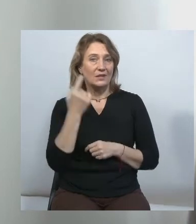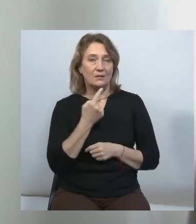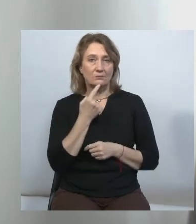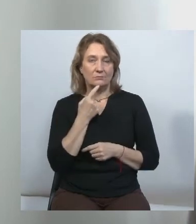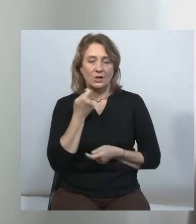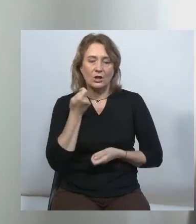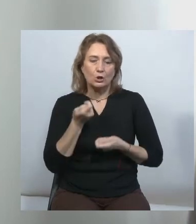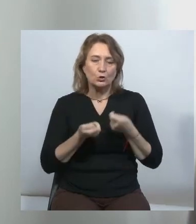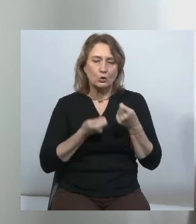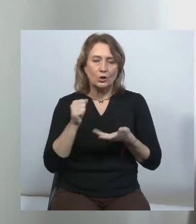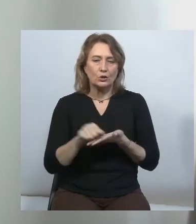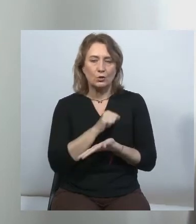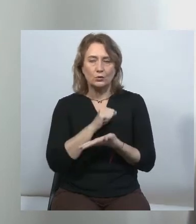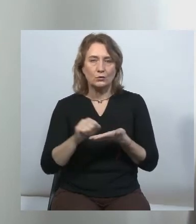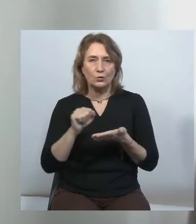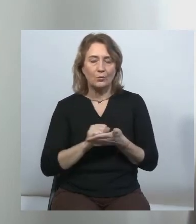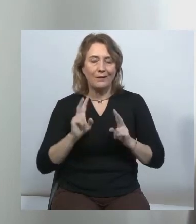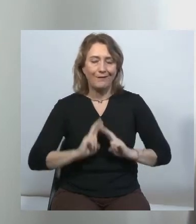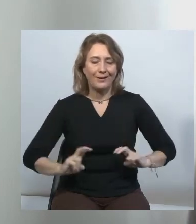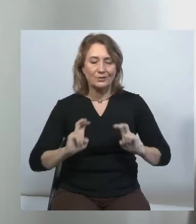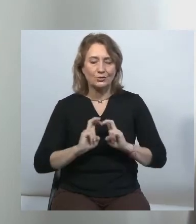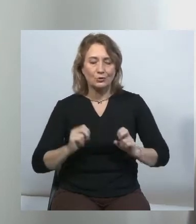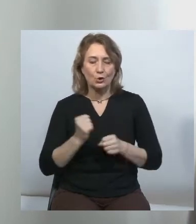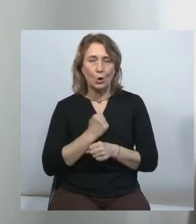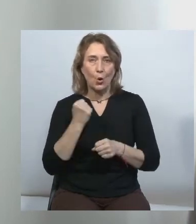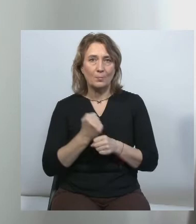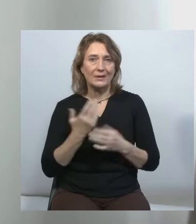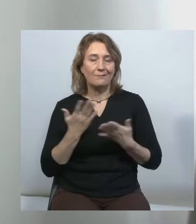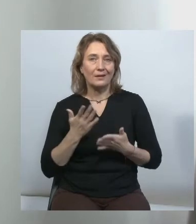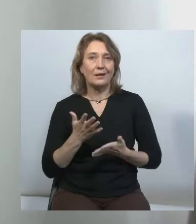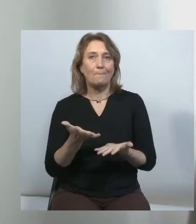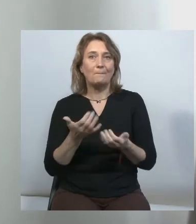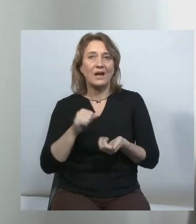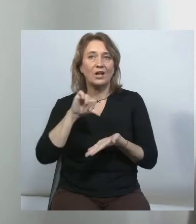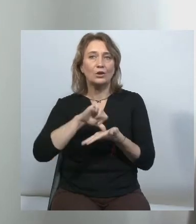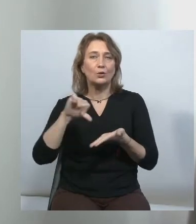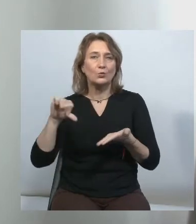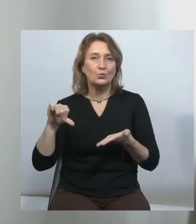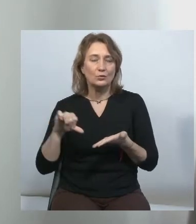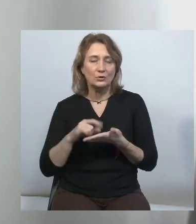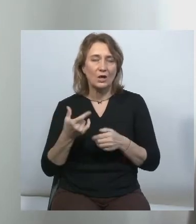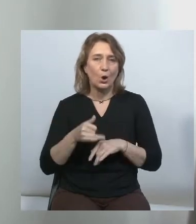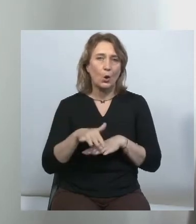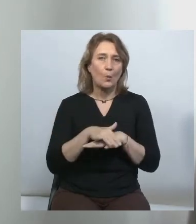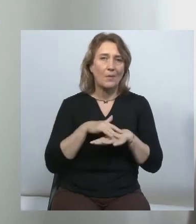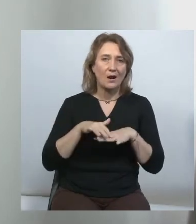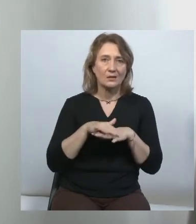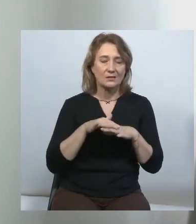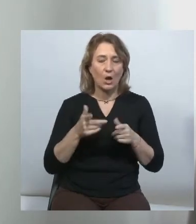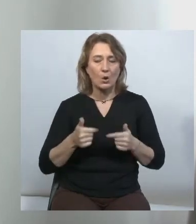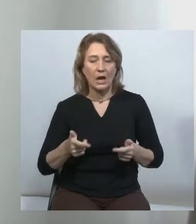документ, в розробці якої брали участь представники індустрії, громадських організацій.